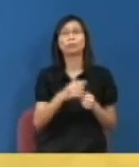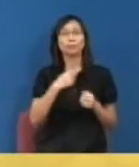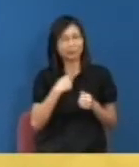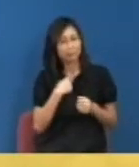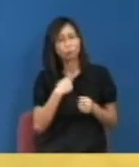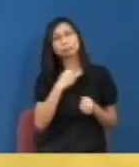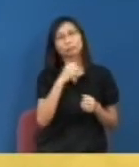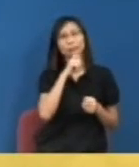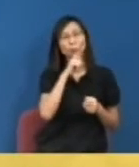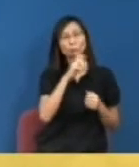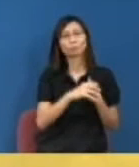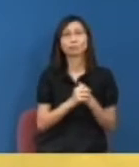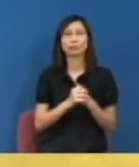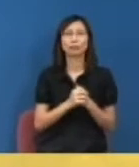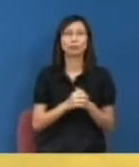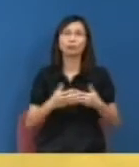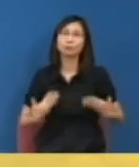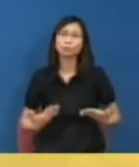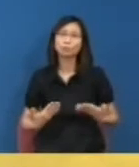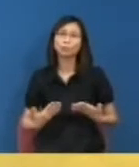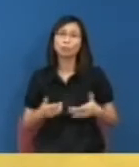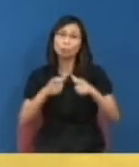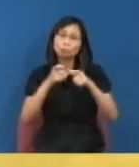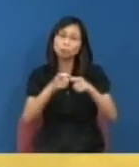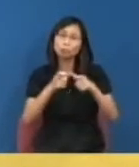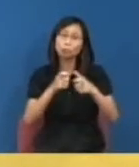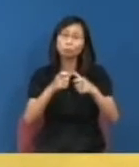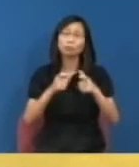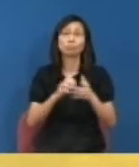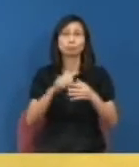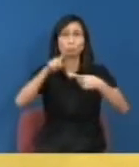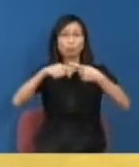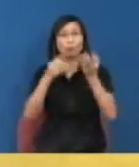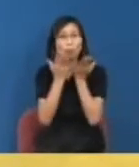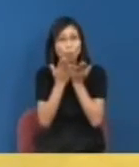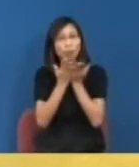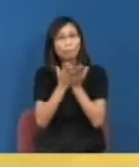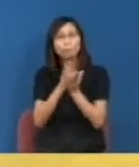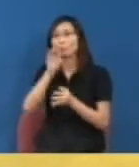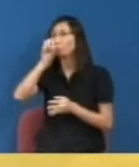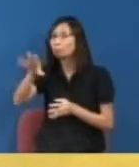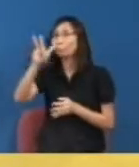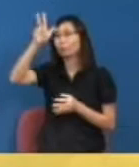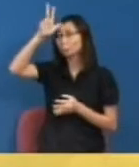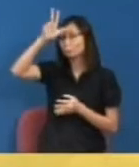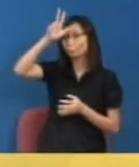尤其當香港仍然是一個公立大學而他們需要向政府方面透過一些行政措施和官僚手段通過一些行政措